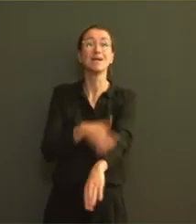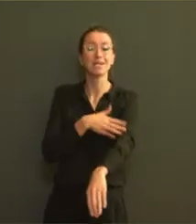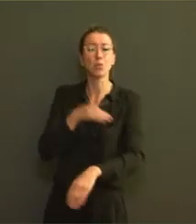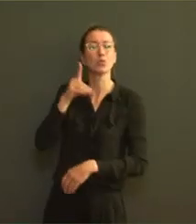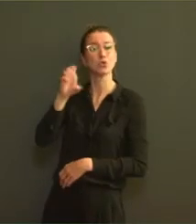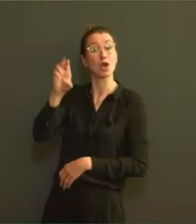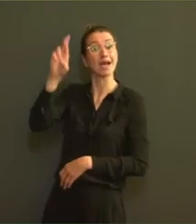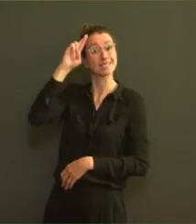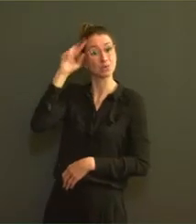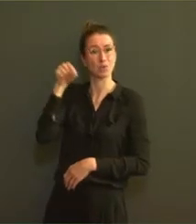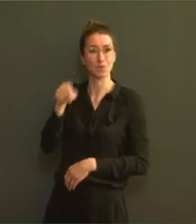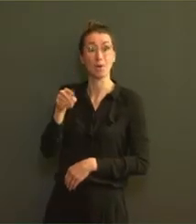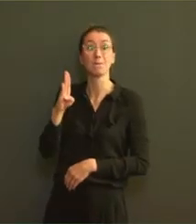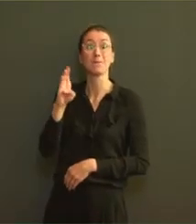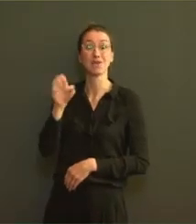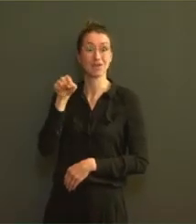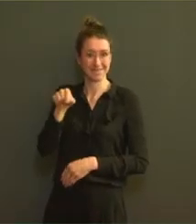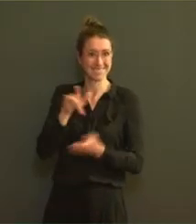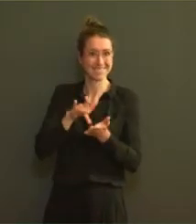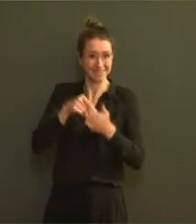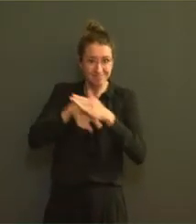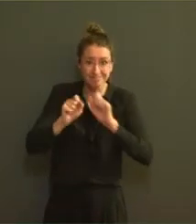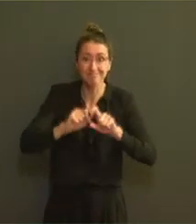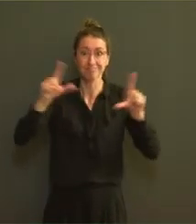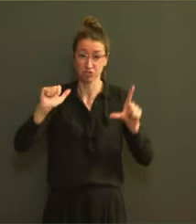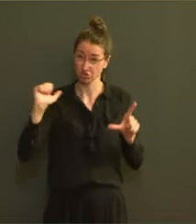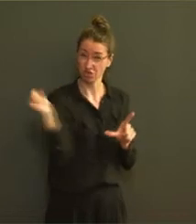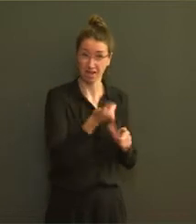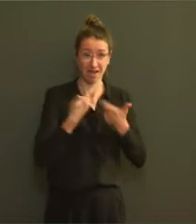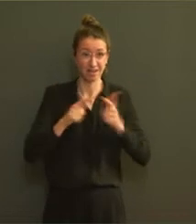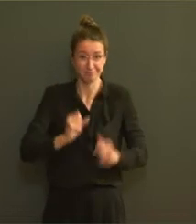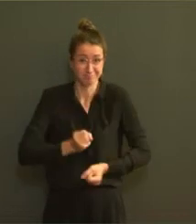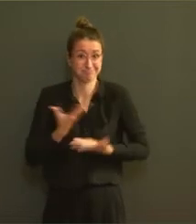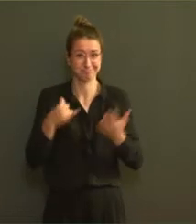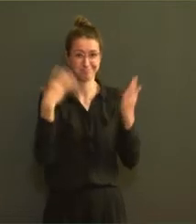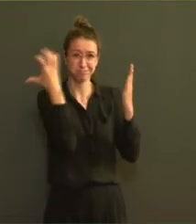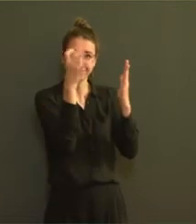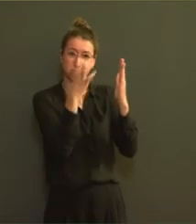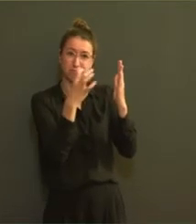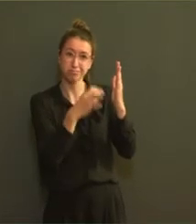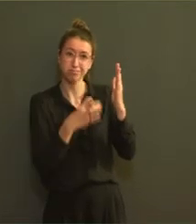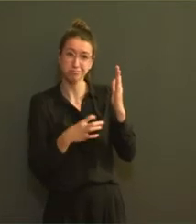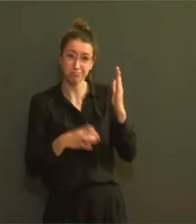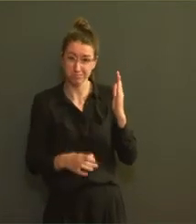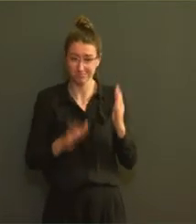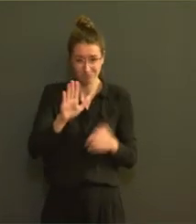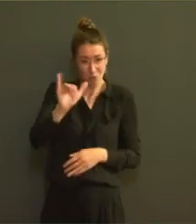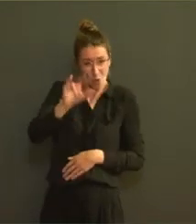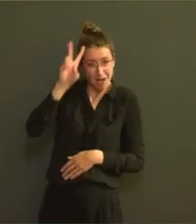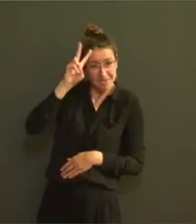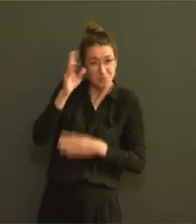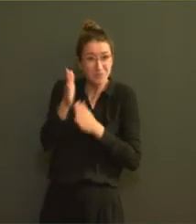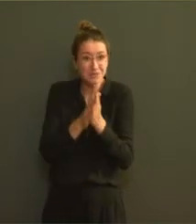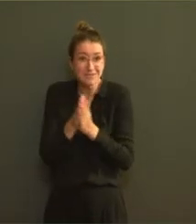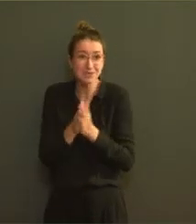mutuellement et partager également cette raison avec nos amis et notre famille via les médias sociaux. Pour s'assurer que le message parvienne au plus